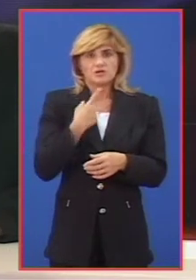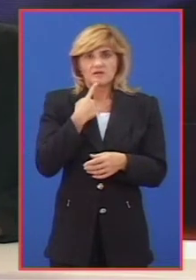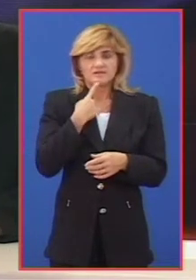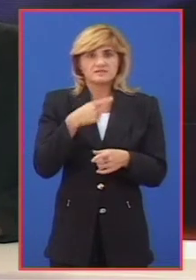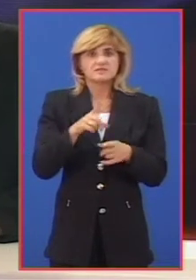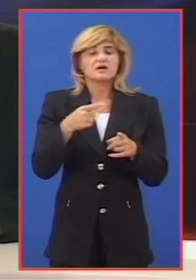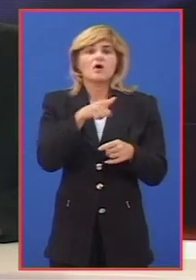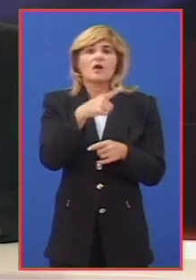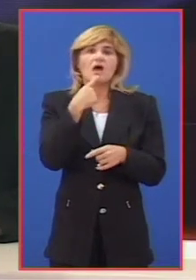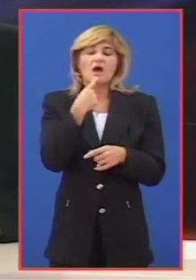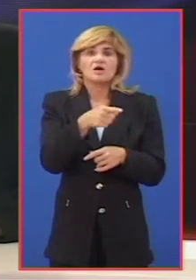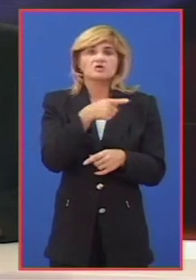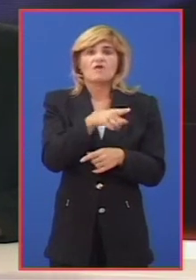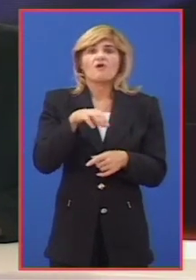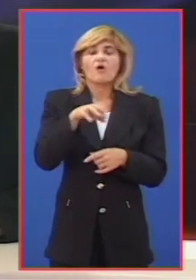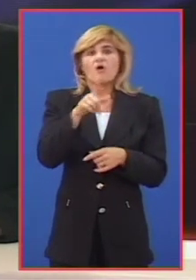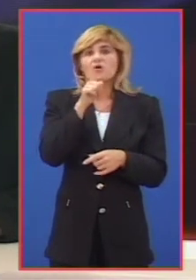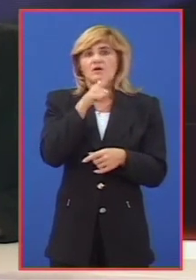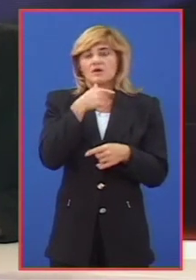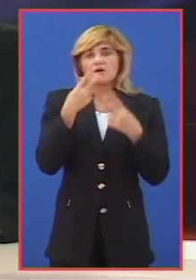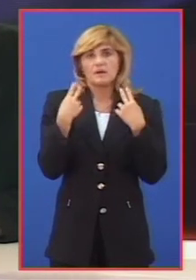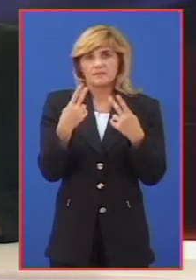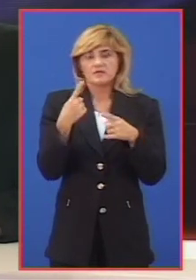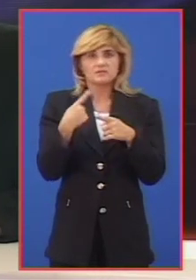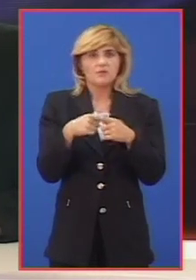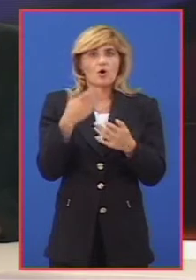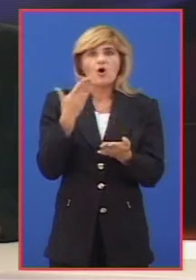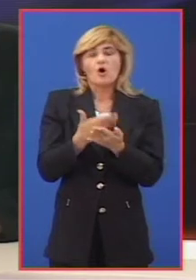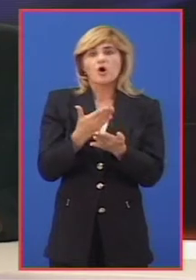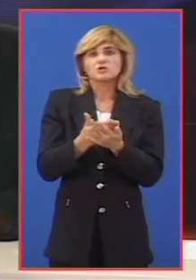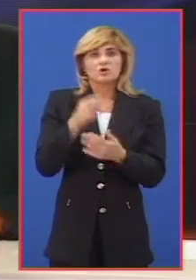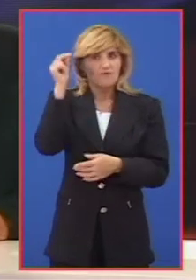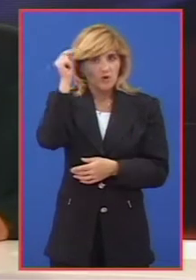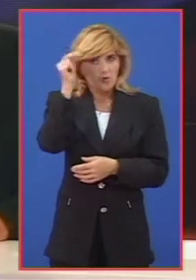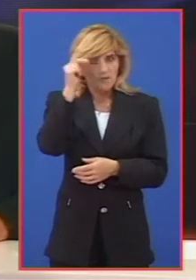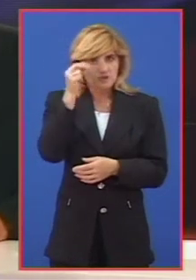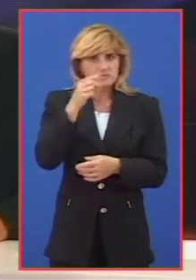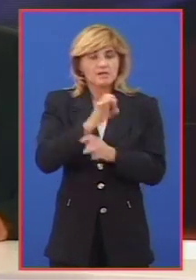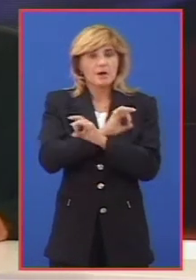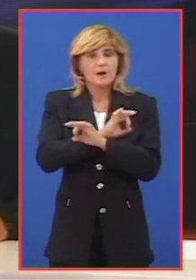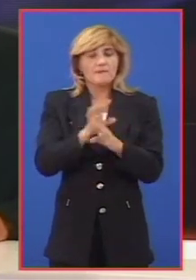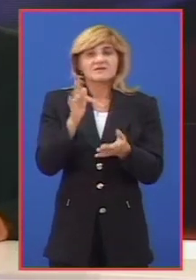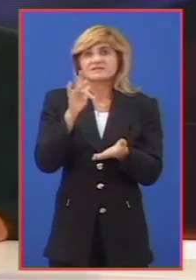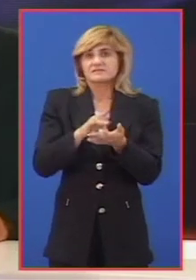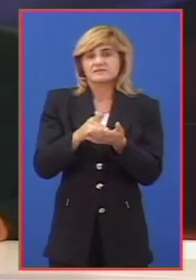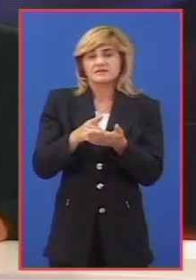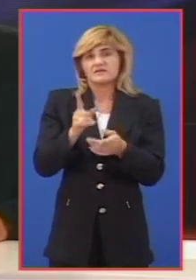U DSHV kažu da je ovaj korak veoma bitan, jer osnovno obrazovanje na hrvatskom jeziku bez srednjeg nema smisla. U